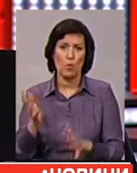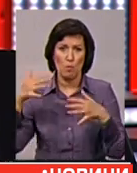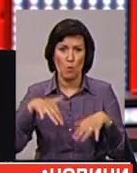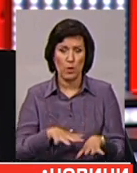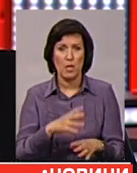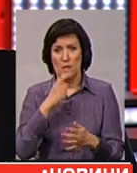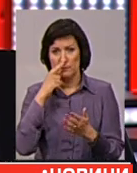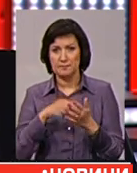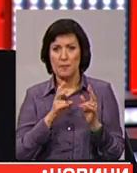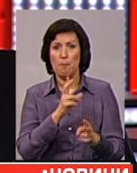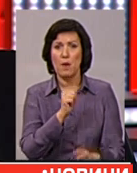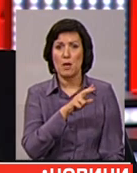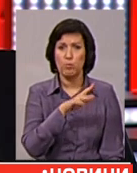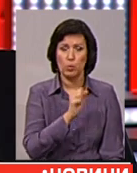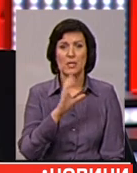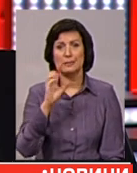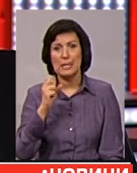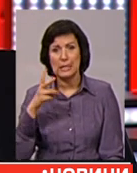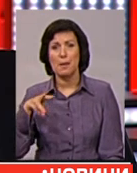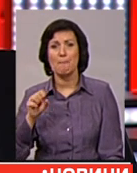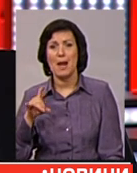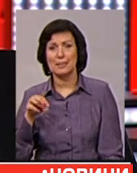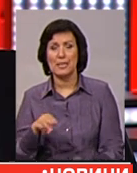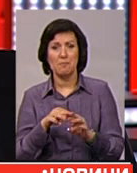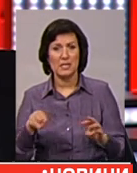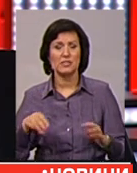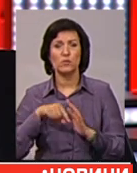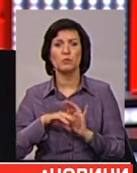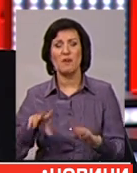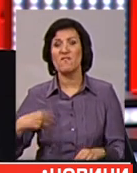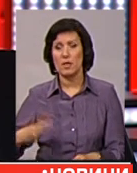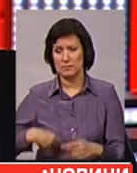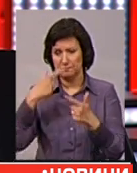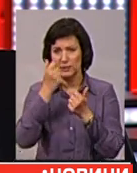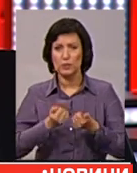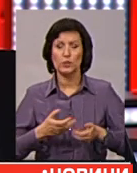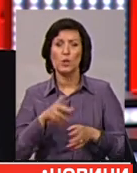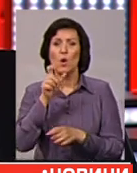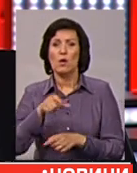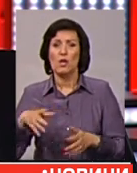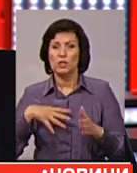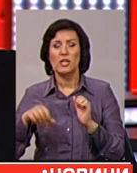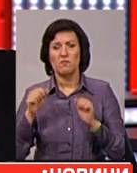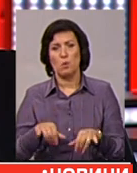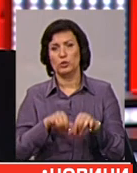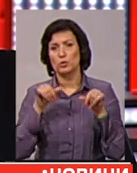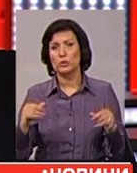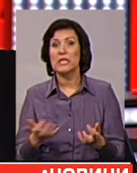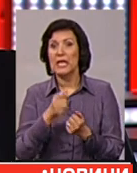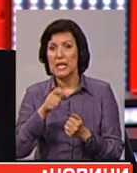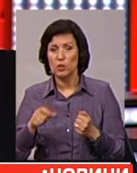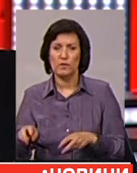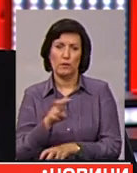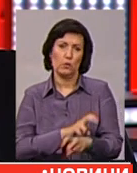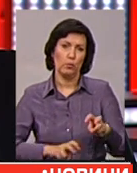першими потрапили Барбуда і Сан-Мартен. Міністр внутрішніх справ Франції заявив, число жертв може зрости. Нині рятувальники